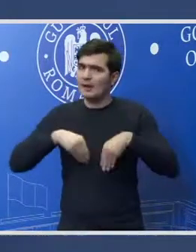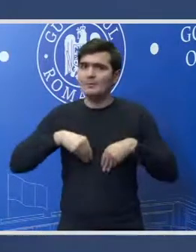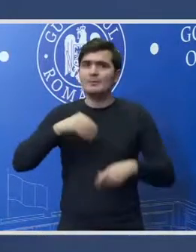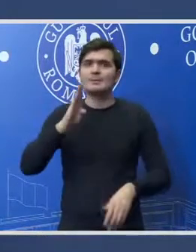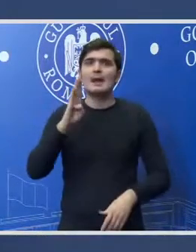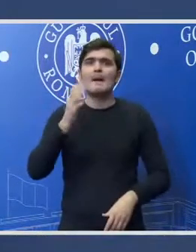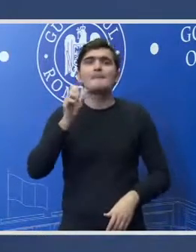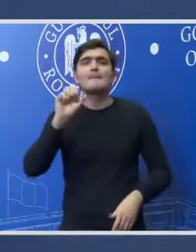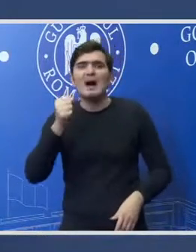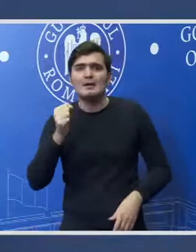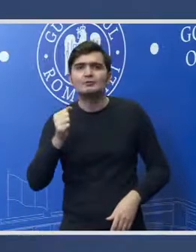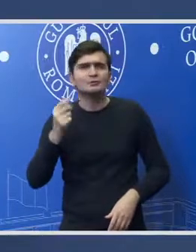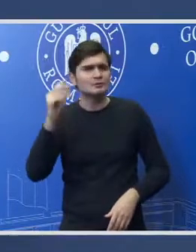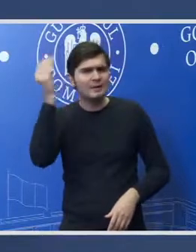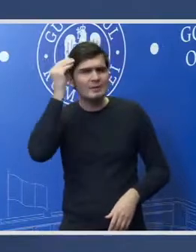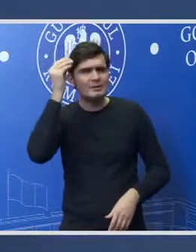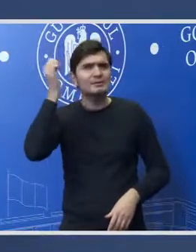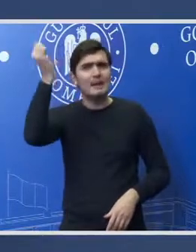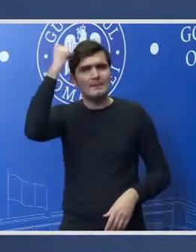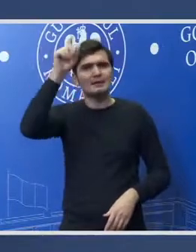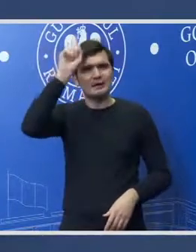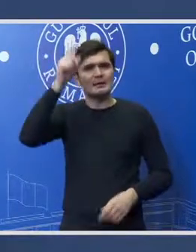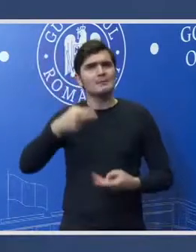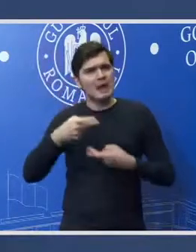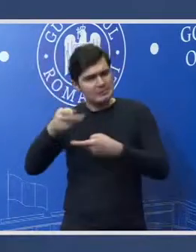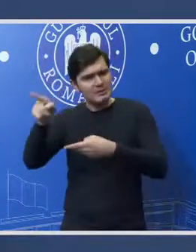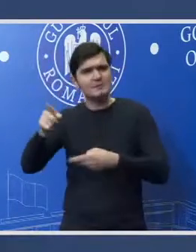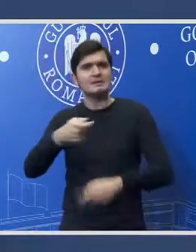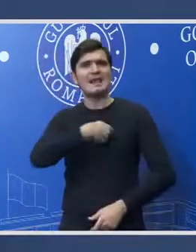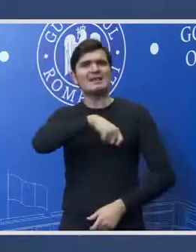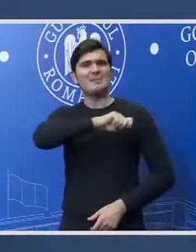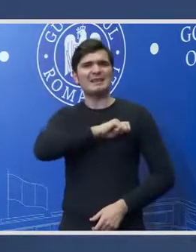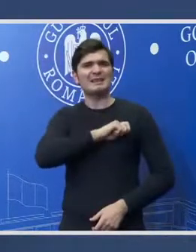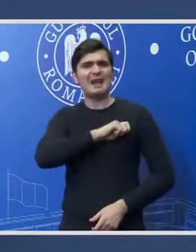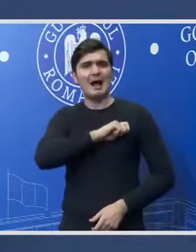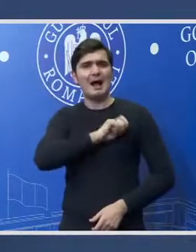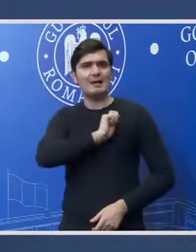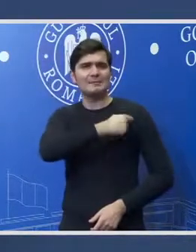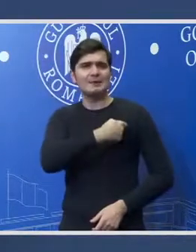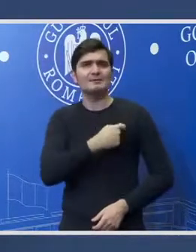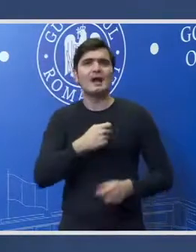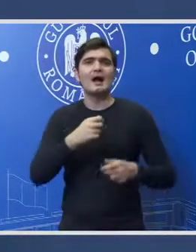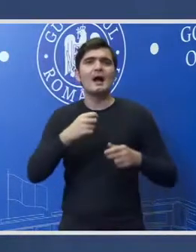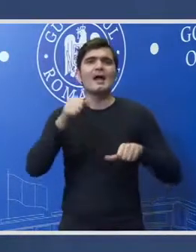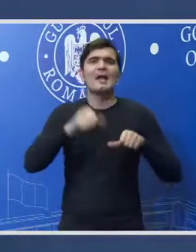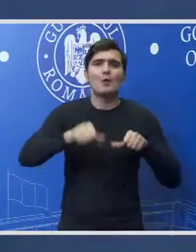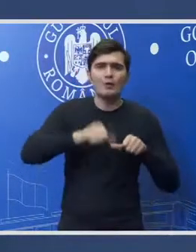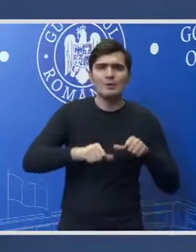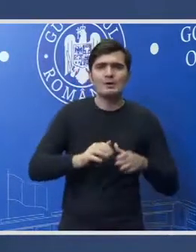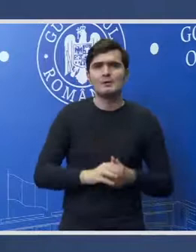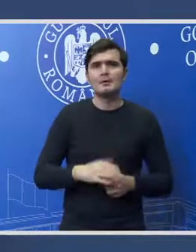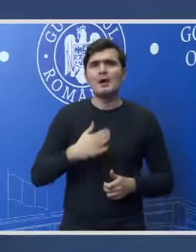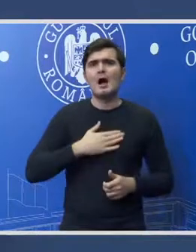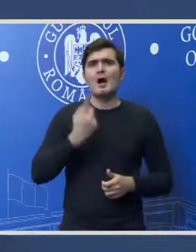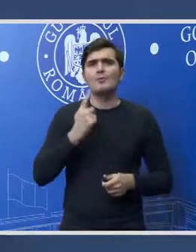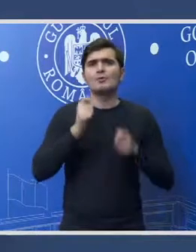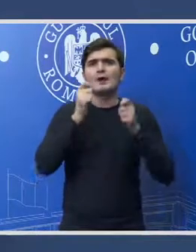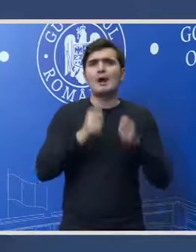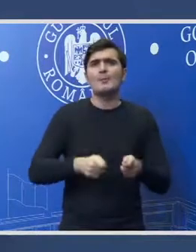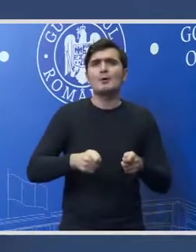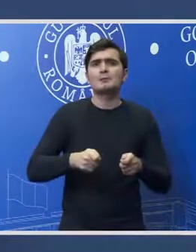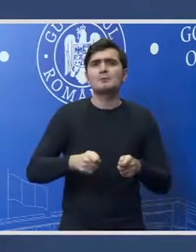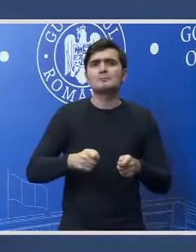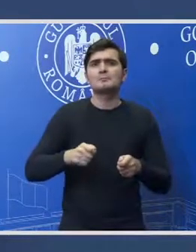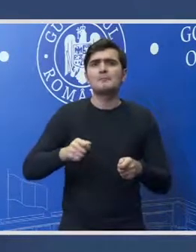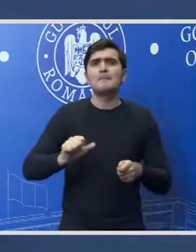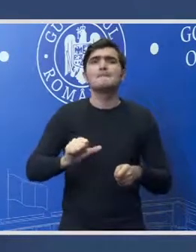Eu vreau să vă aduc aminte că la Piața Neamț am primit și Inspecția Economică. Am un raport preliminar cu care nu am fost foarte fericit. Am cerut